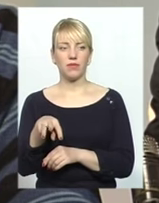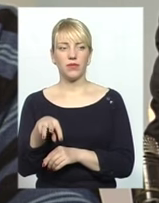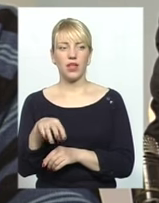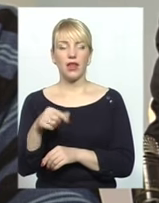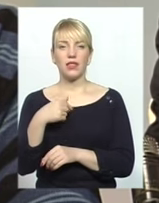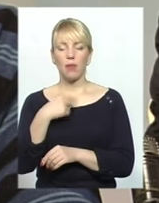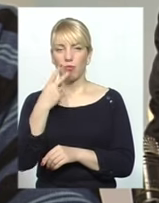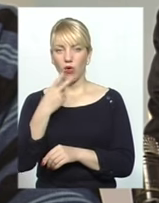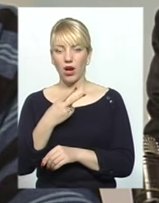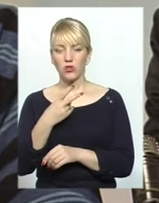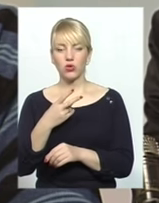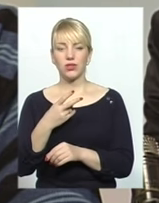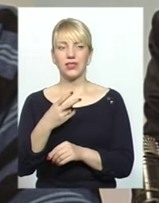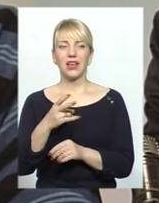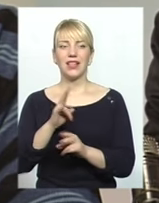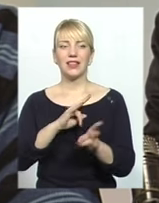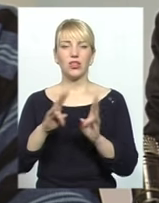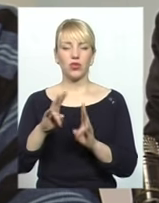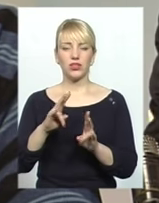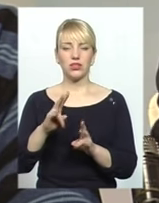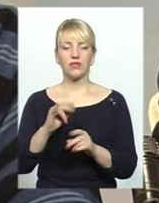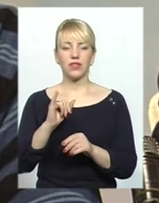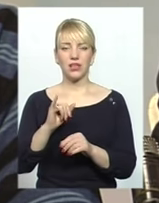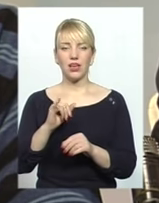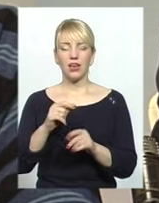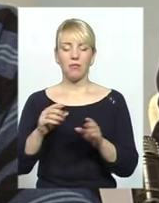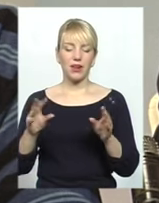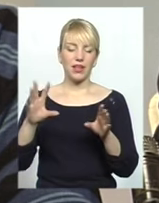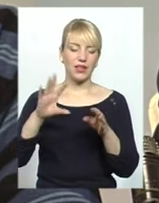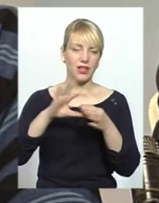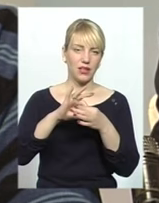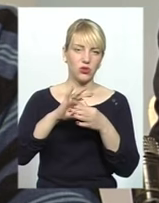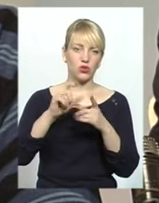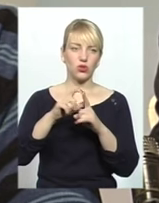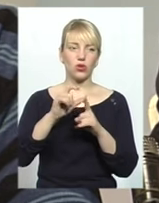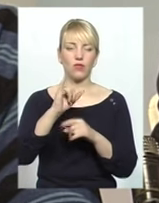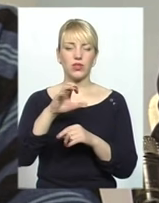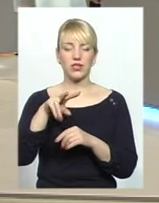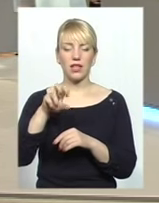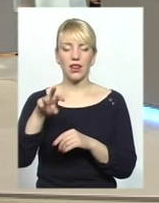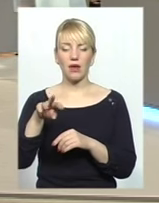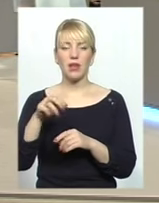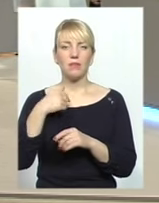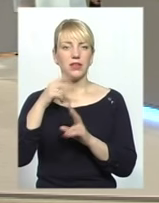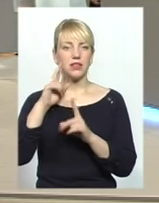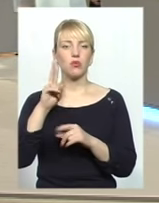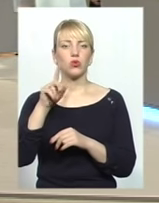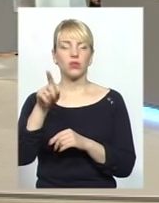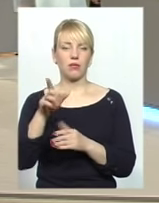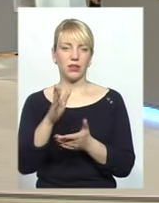це мусульмани. На жаль ми не знаємо хтось такий. І чи там українці, чи там росіяни, чи євреї. Ми не знаємо хто там є. Пані Ірино,